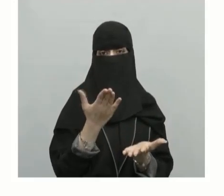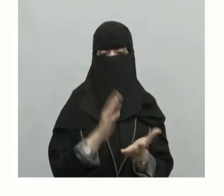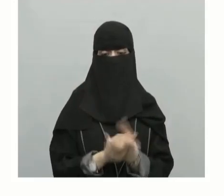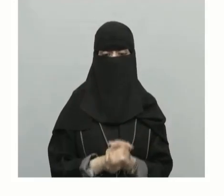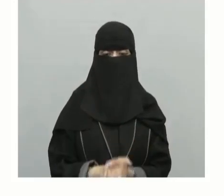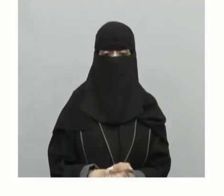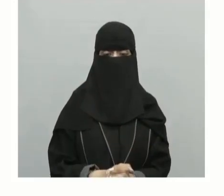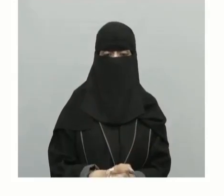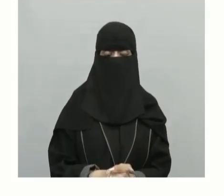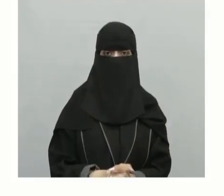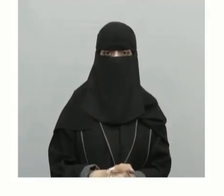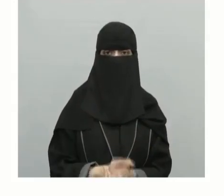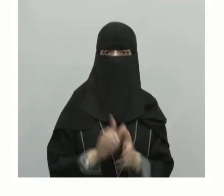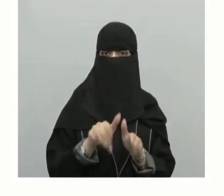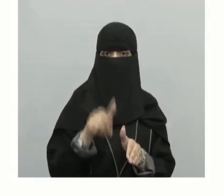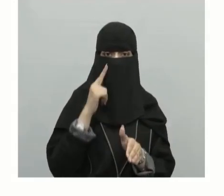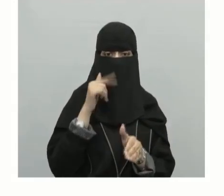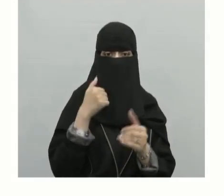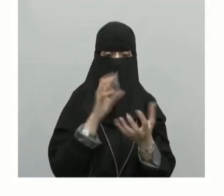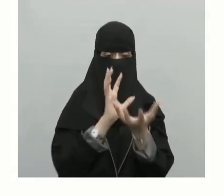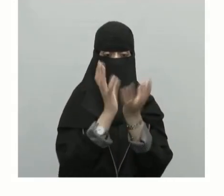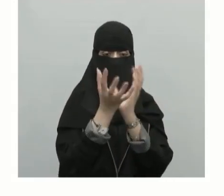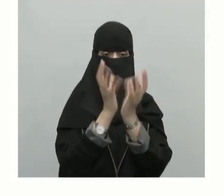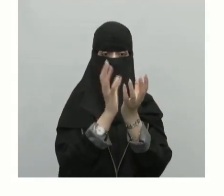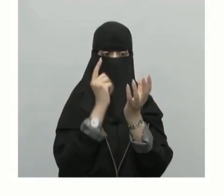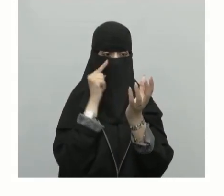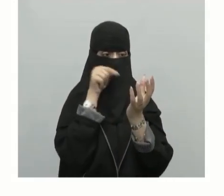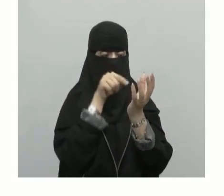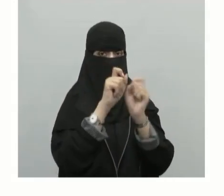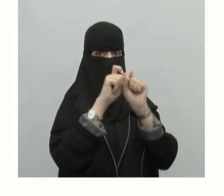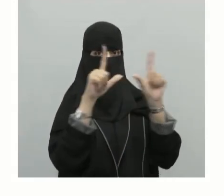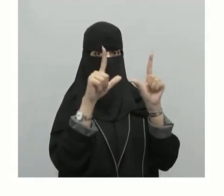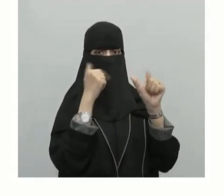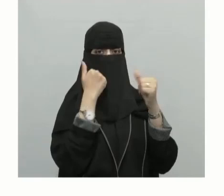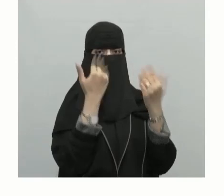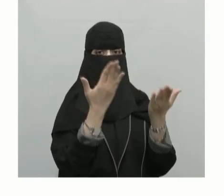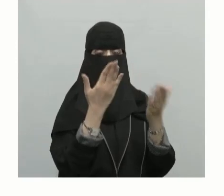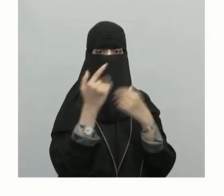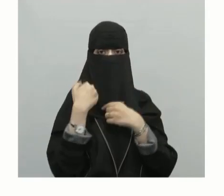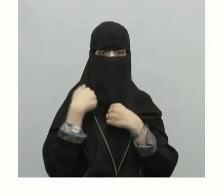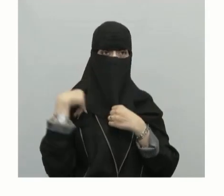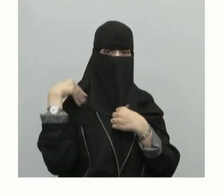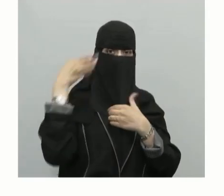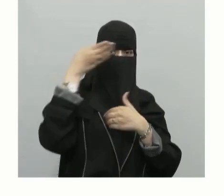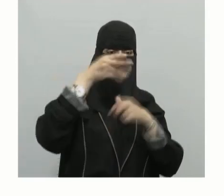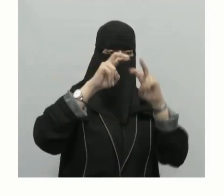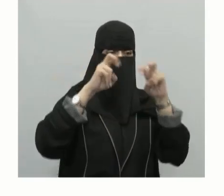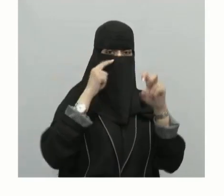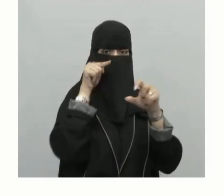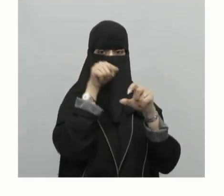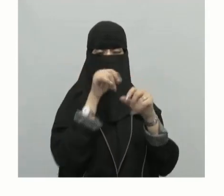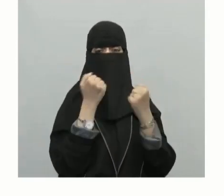أين أحسنتم في الطبيعة؟ أي لو نذهب نبحث عن دوائر العرض في الطبيعة لم نجدها